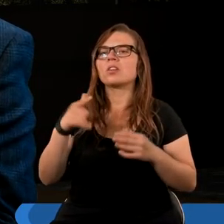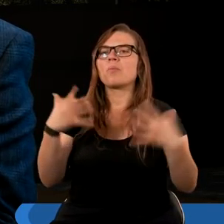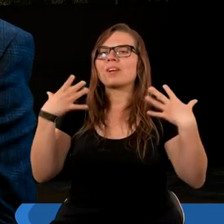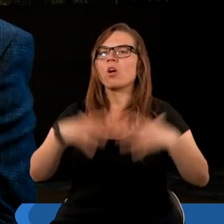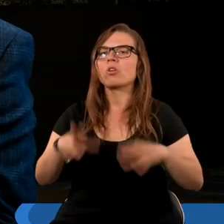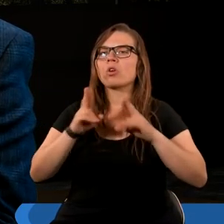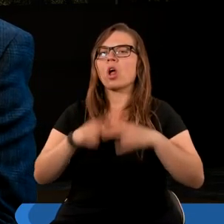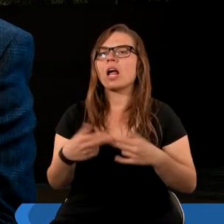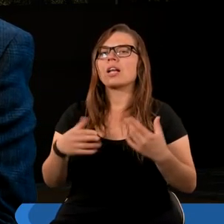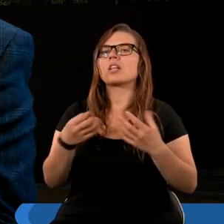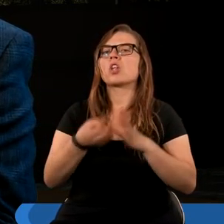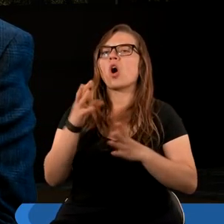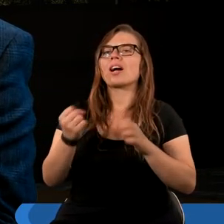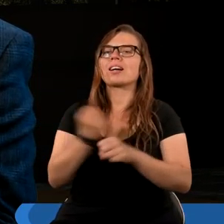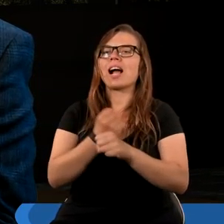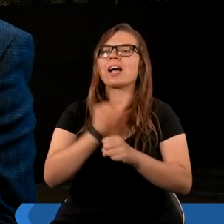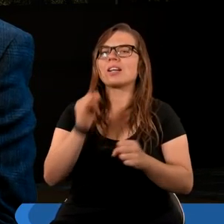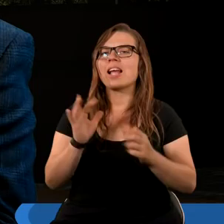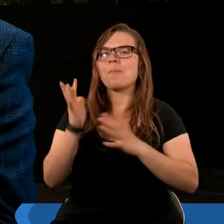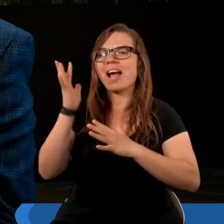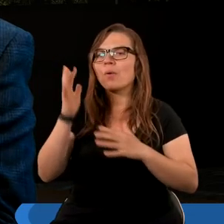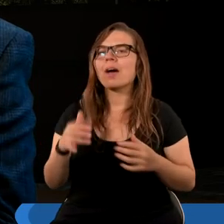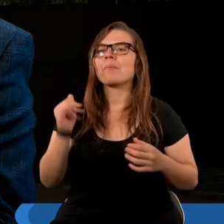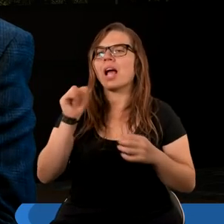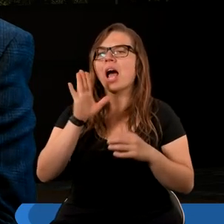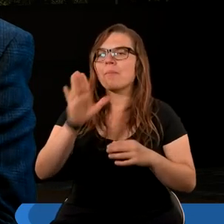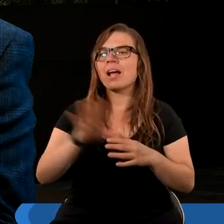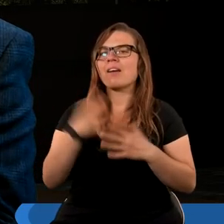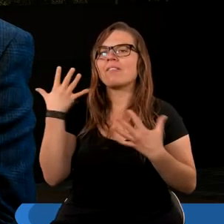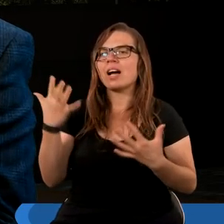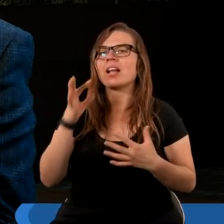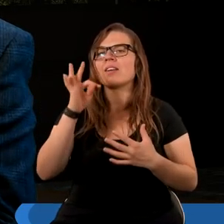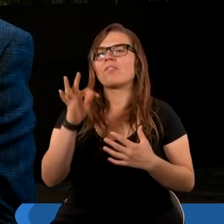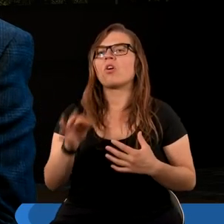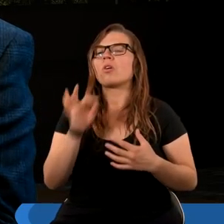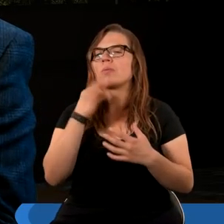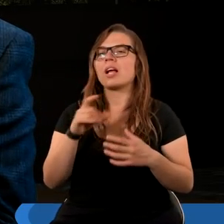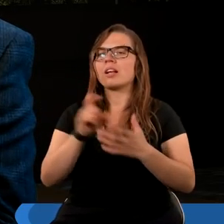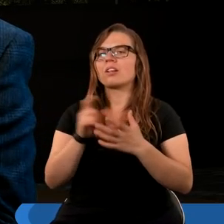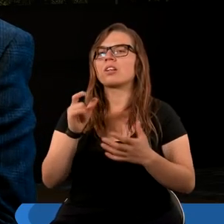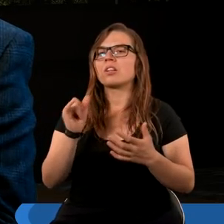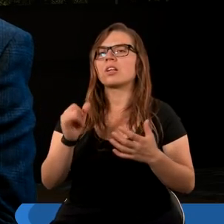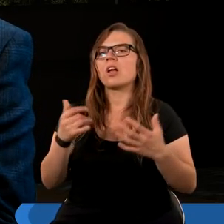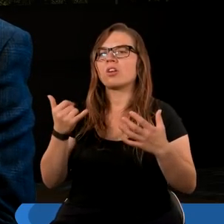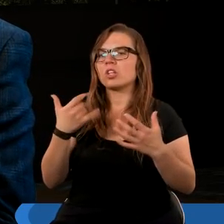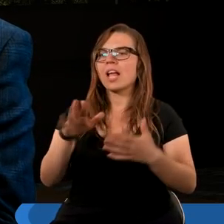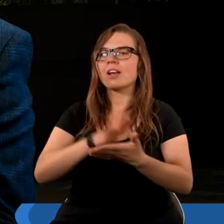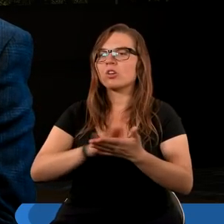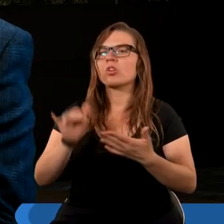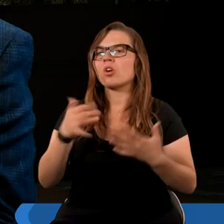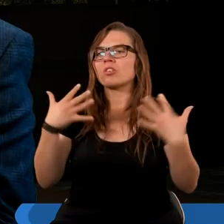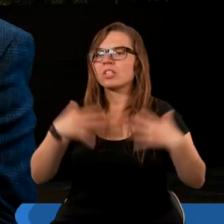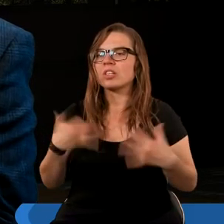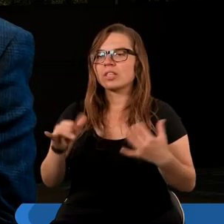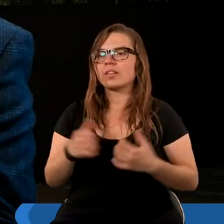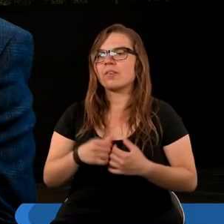przyozdobiona została drogimi kamieniami i perłami, a miała w ręce swej złoty kielich pełen obrzydliwości i nieczystości i